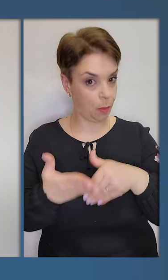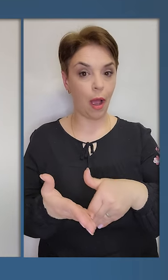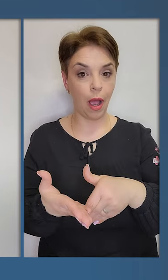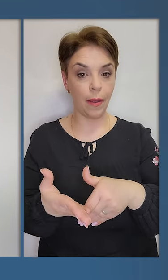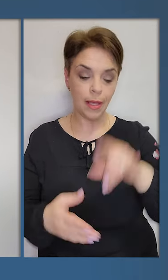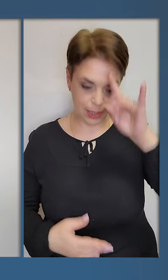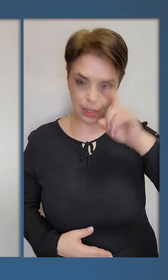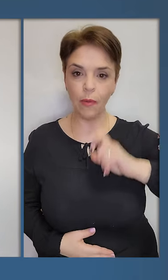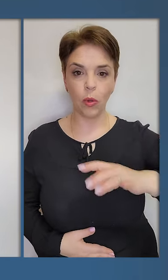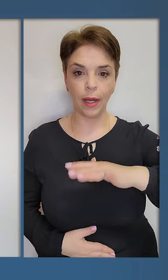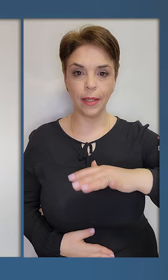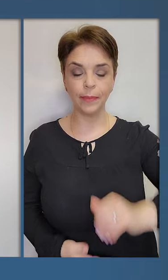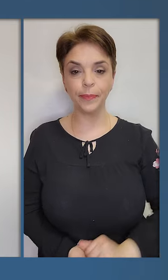хто допомагає. Слава Україні!